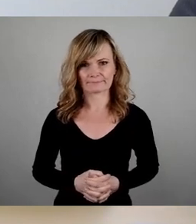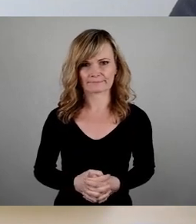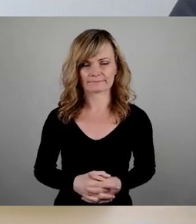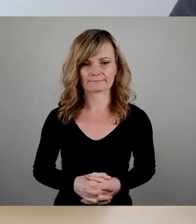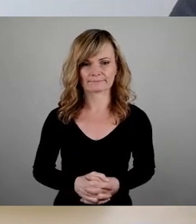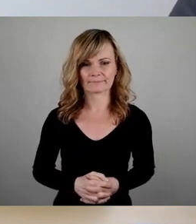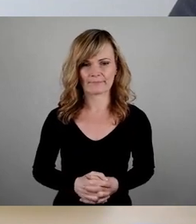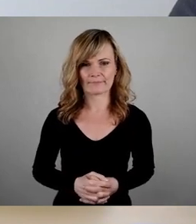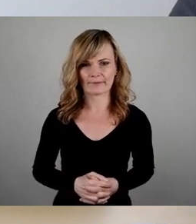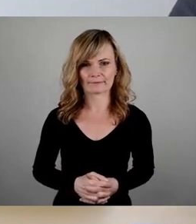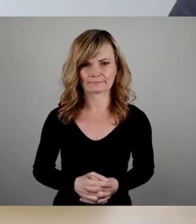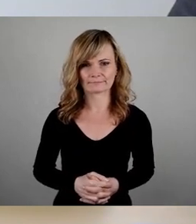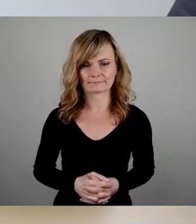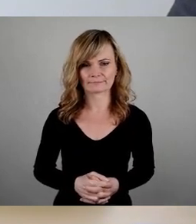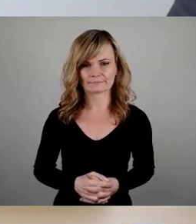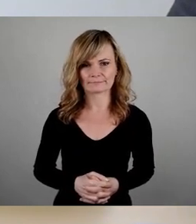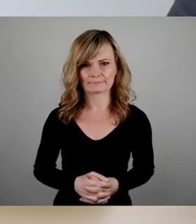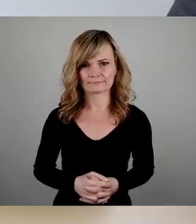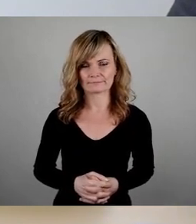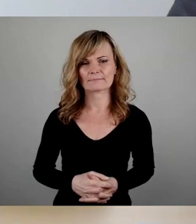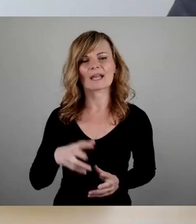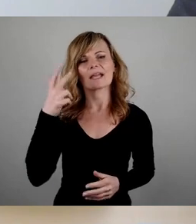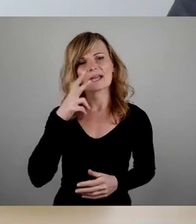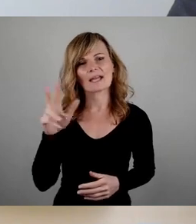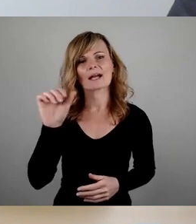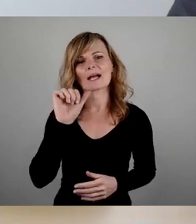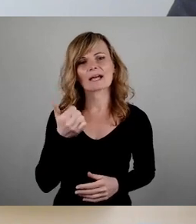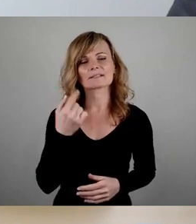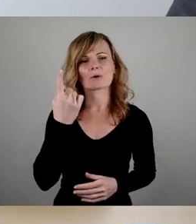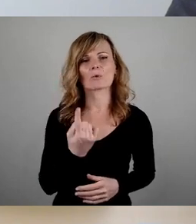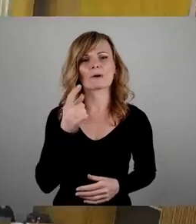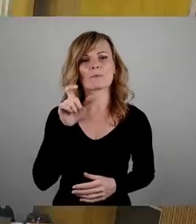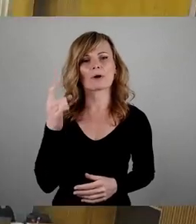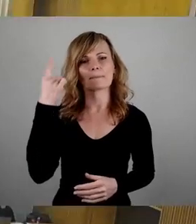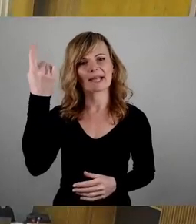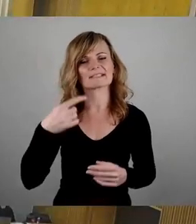Herr Erster Bürgermeister, ich würde noch kurz warten, bis Ruhe ist im Saal.